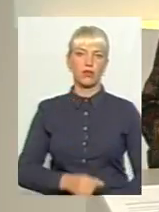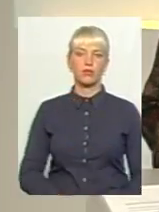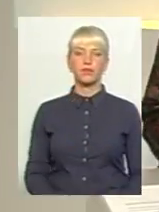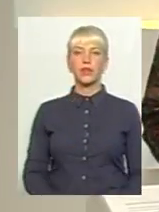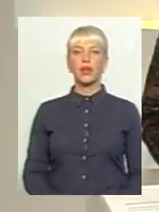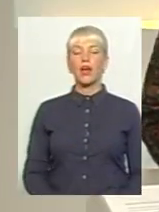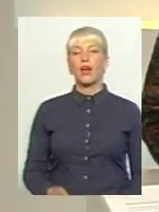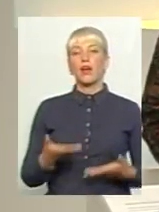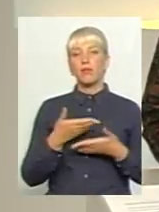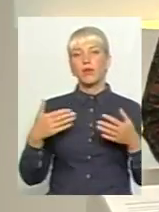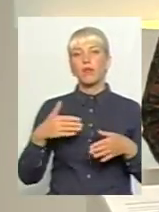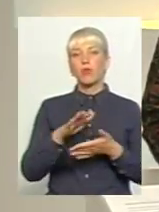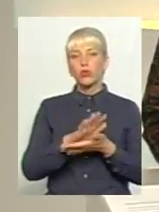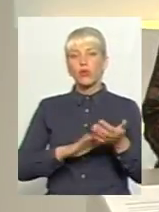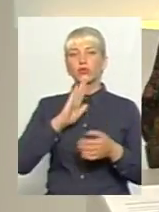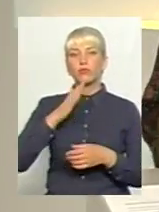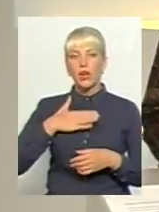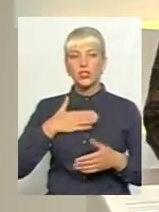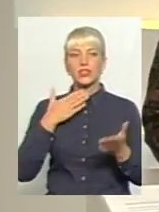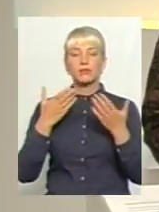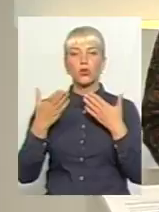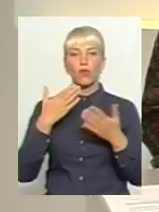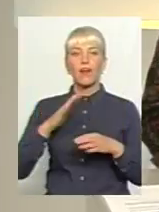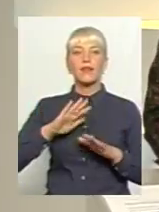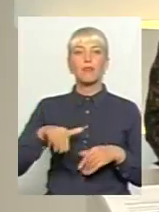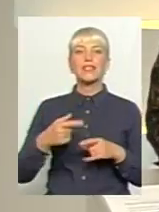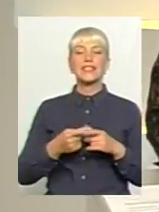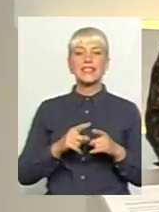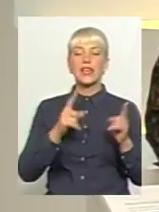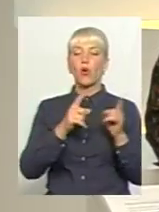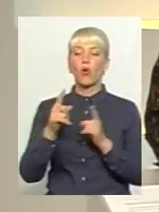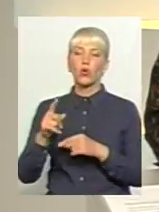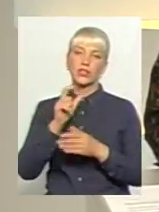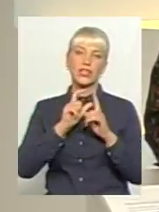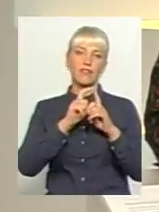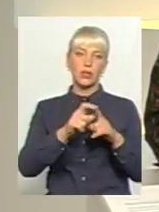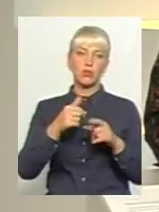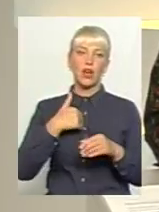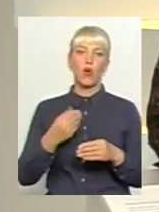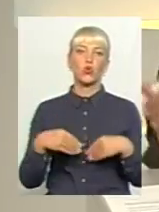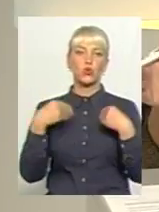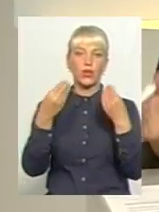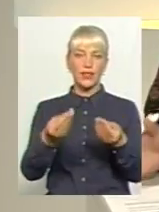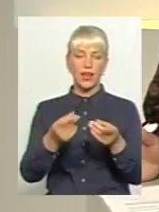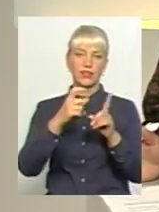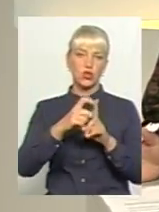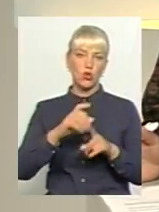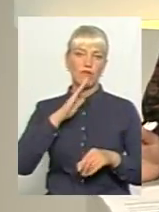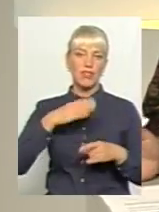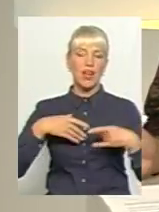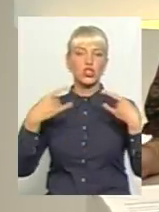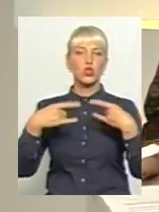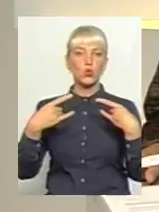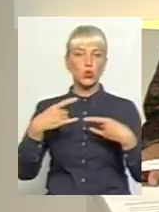Отож, ми продовжуємо наше спілкування. Після цих коротких відповідей я хочу надати слово нашій студії у